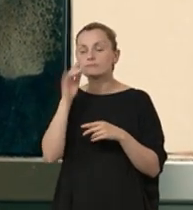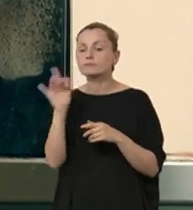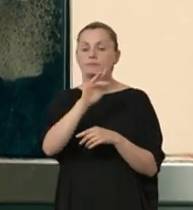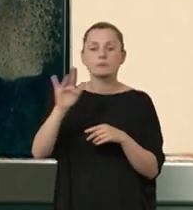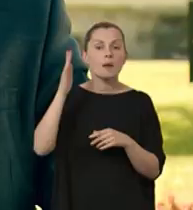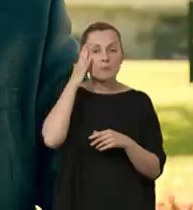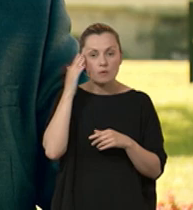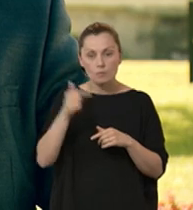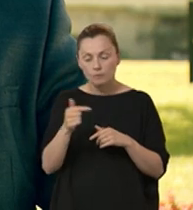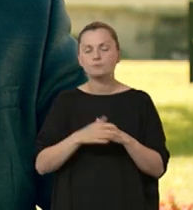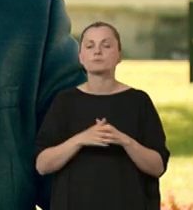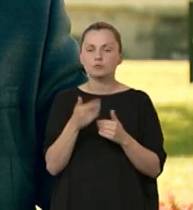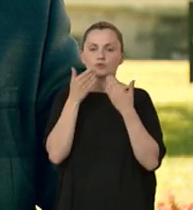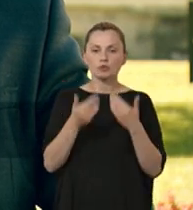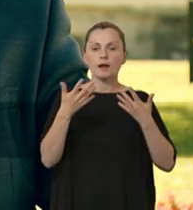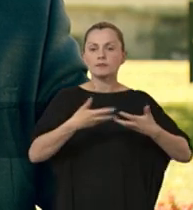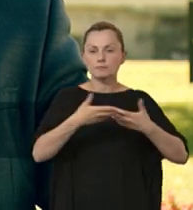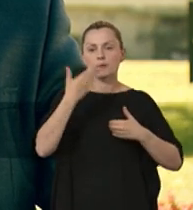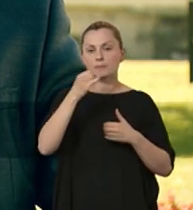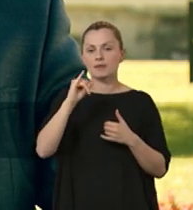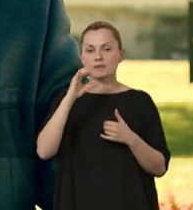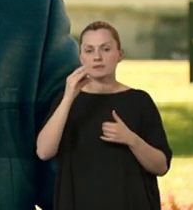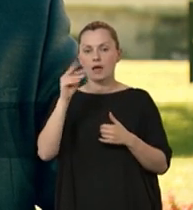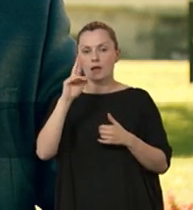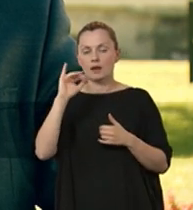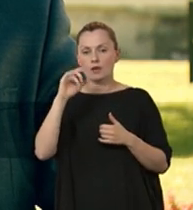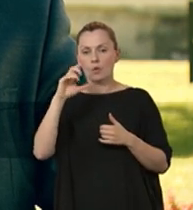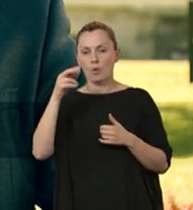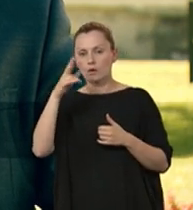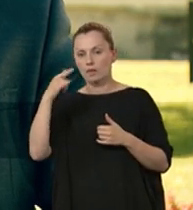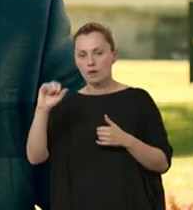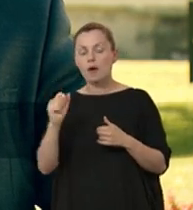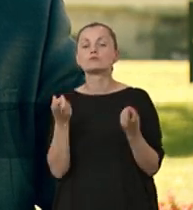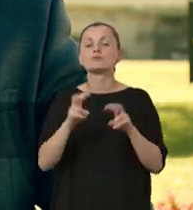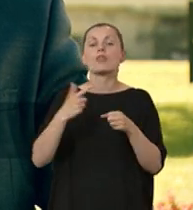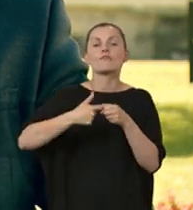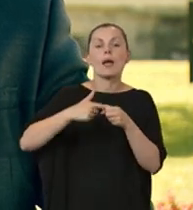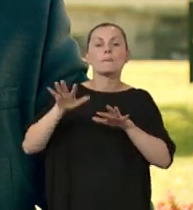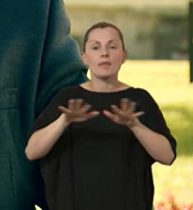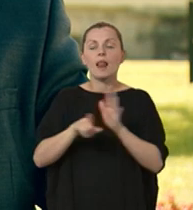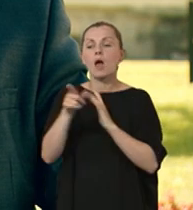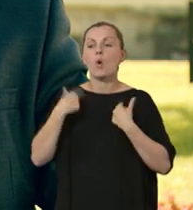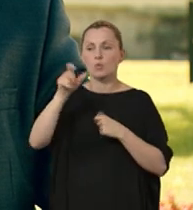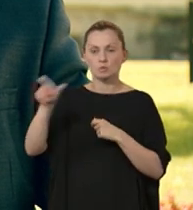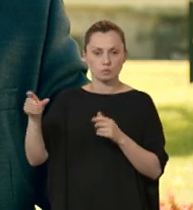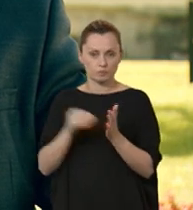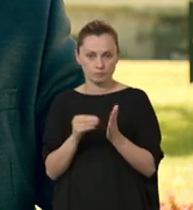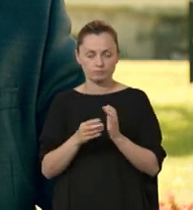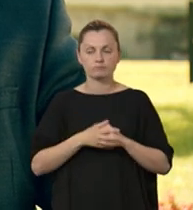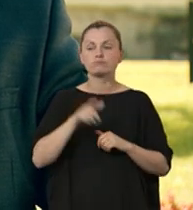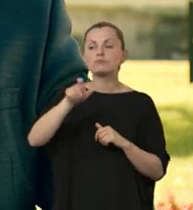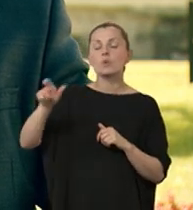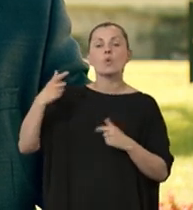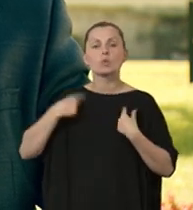w mieszkaniach wspomaganych, udało się w ramach Stowarzyszenia Misericordia stworzyć 20 miejsc dla osób potrzebujących.